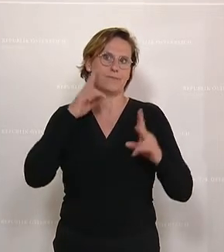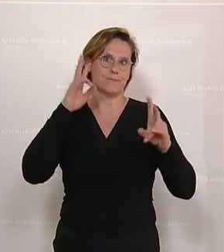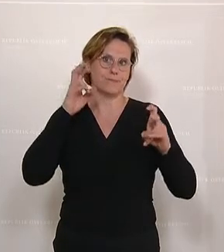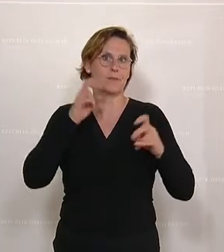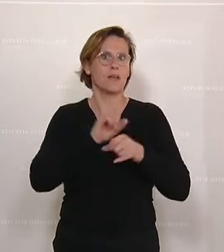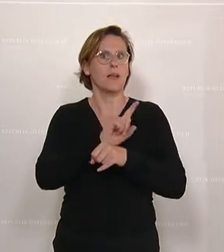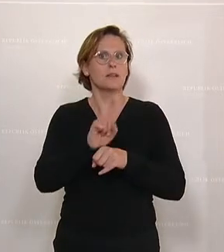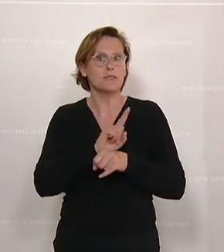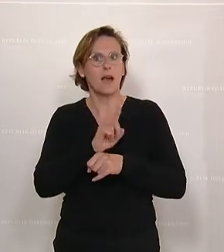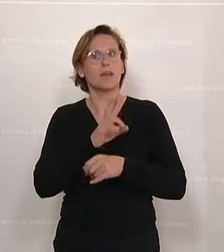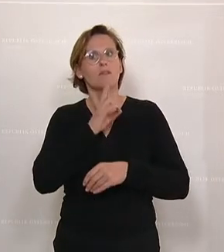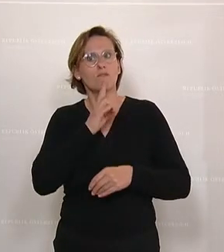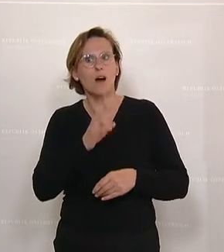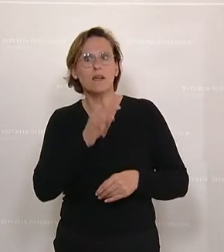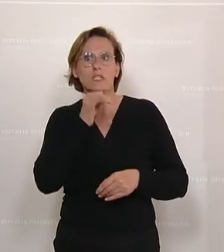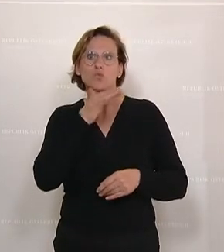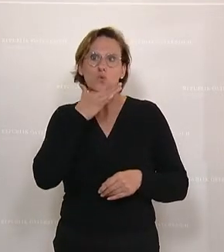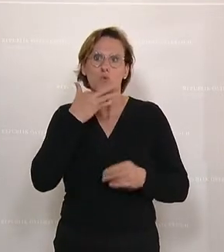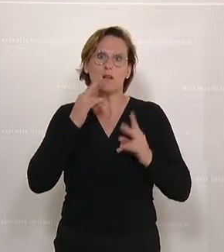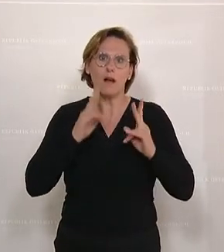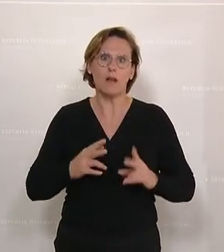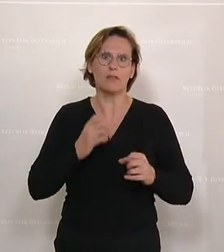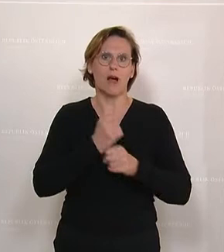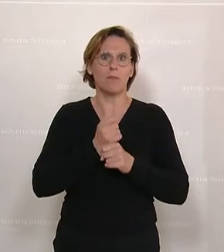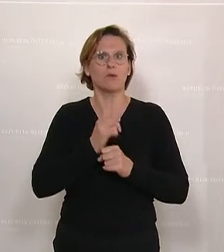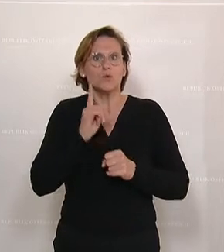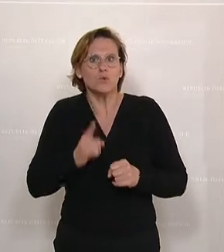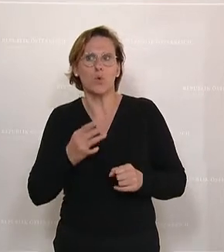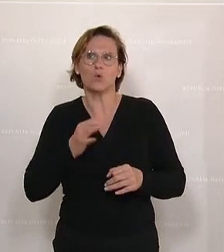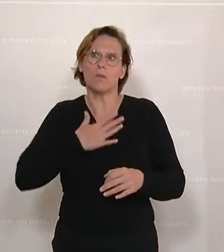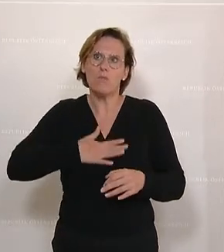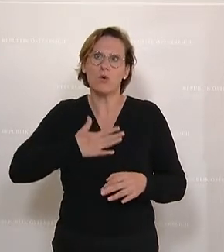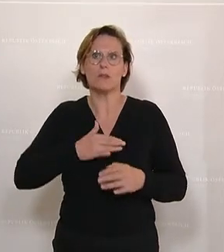man einfach tatsächlich nicht so viel arbeiten kann, wie man eigentlich sollte oder möchte,